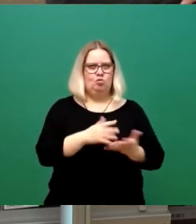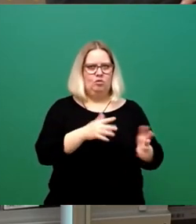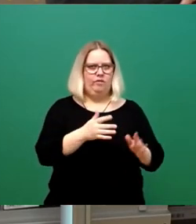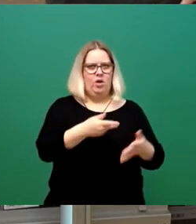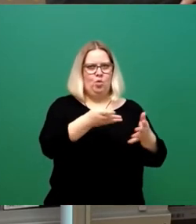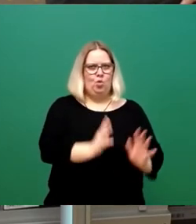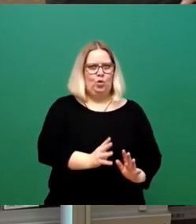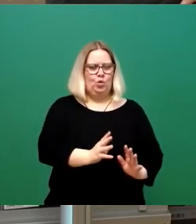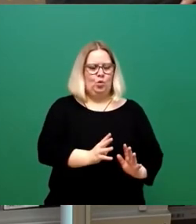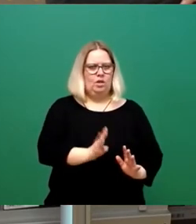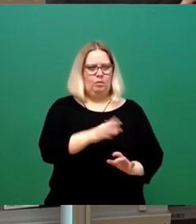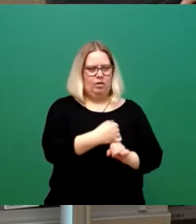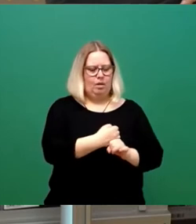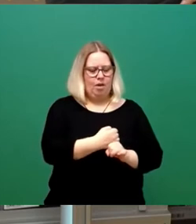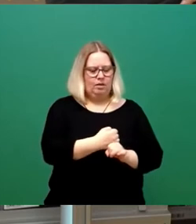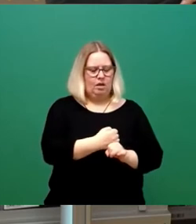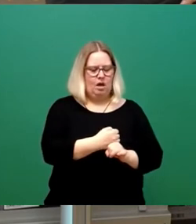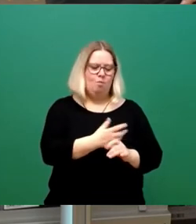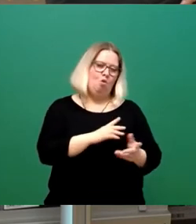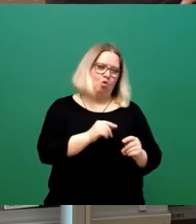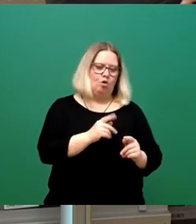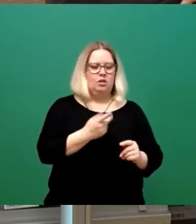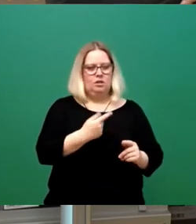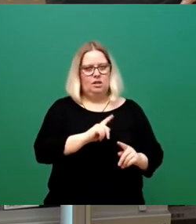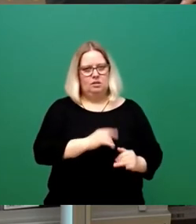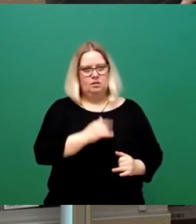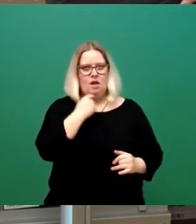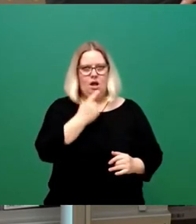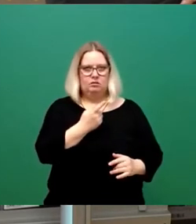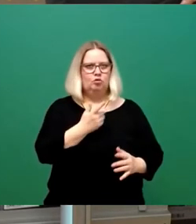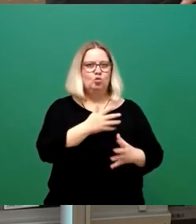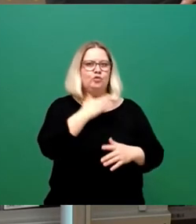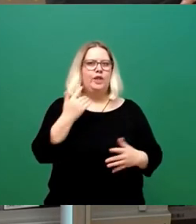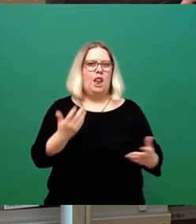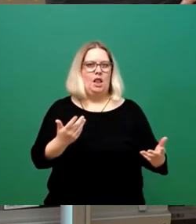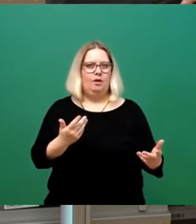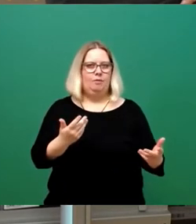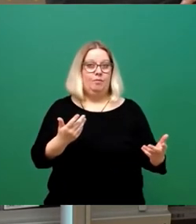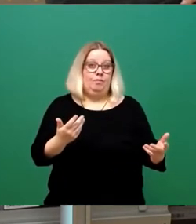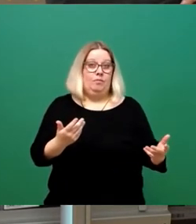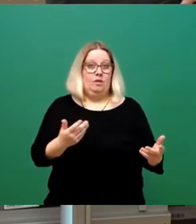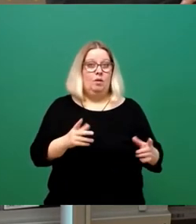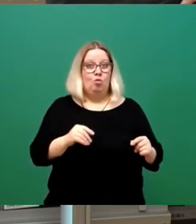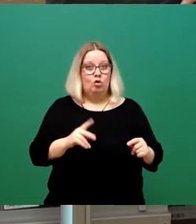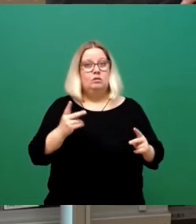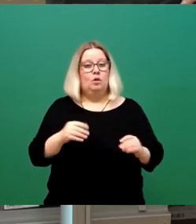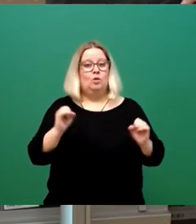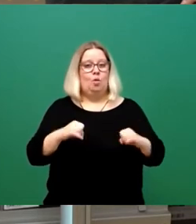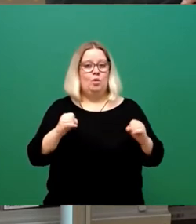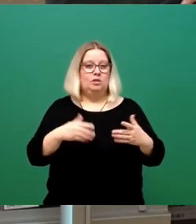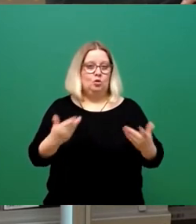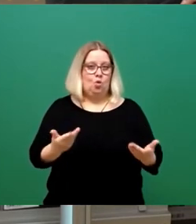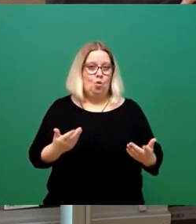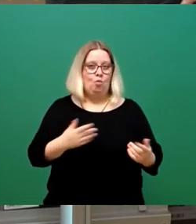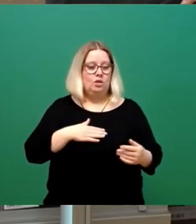Mitarbeitende. Da scheint man zu dem Ergebnis zu kommen, dass das zu viele sind. Am Ende ist das jetzt ein Kompromiss, der vorliegt. Wie gesagt, ich teile